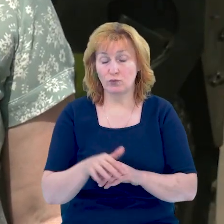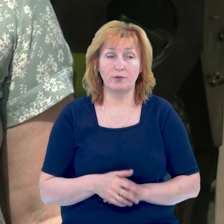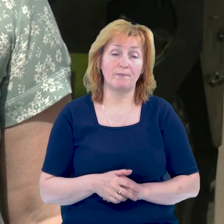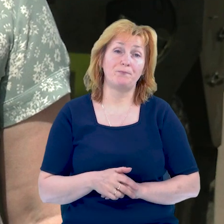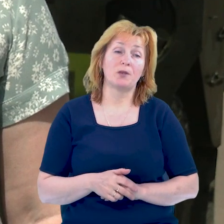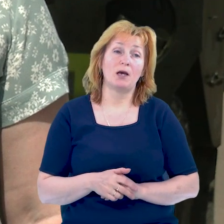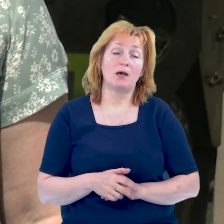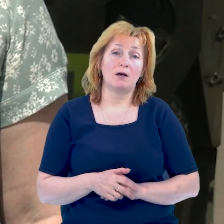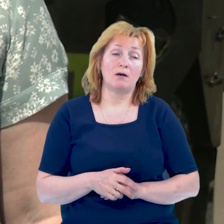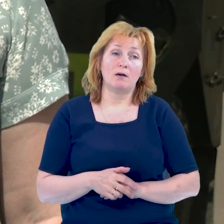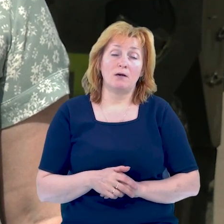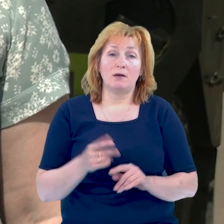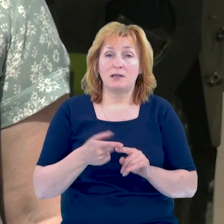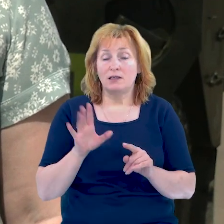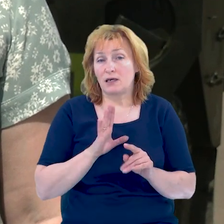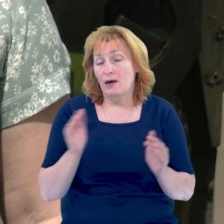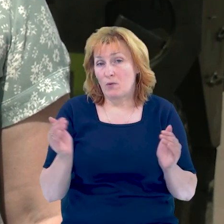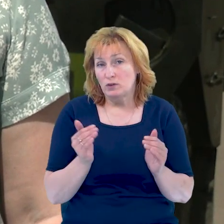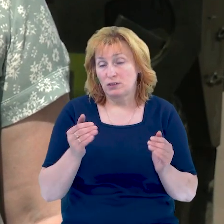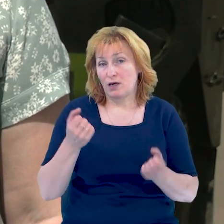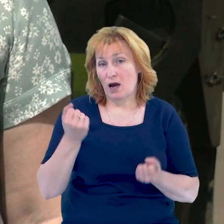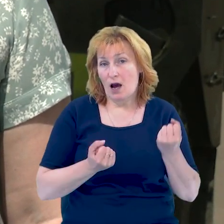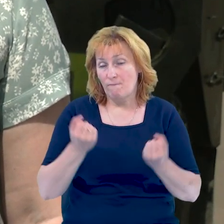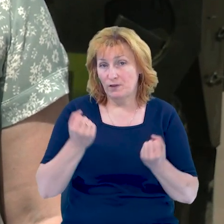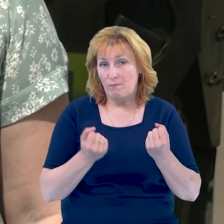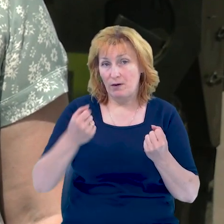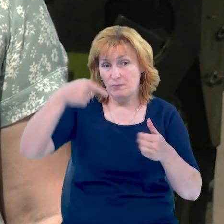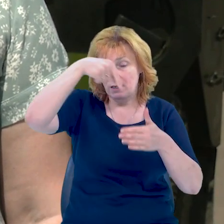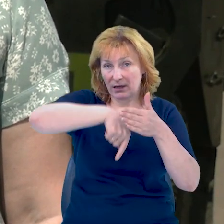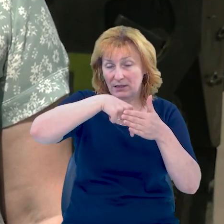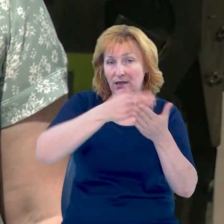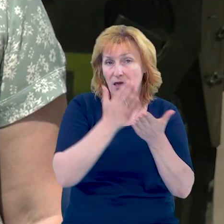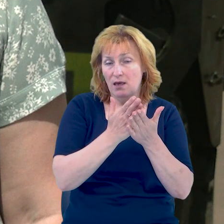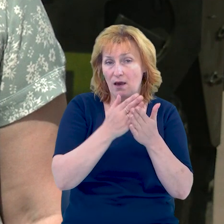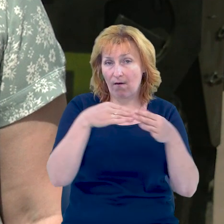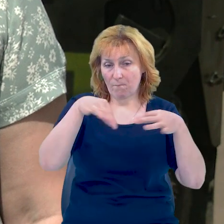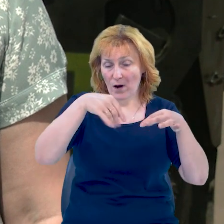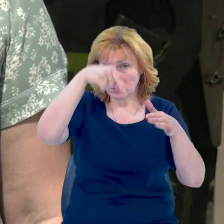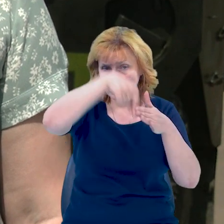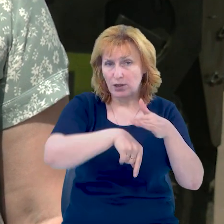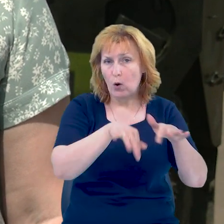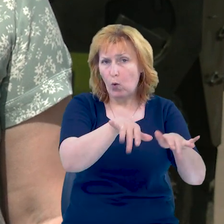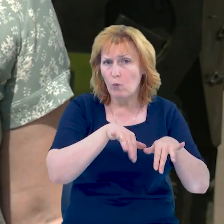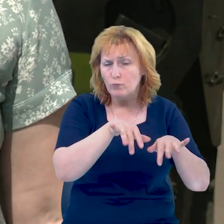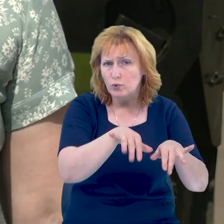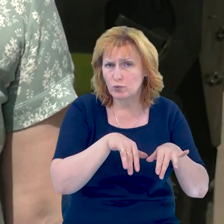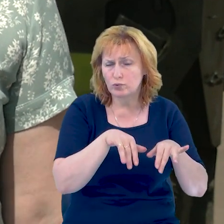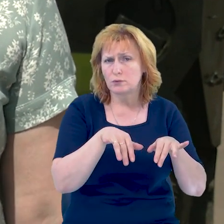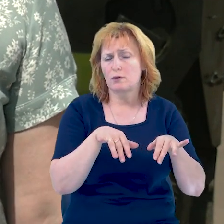автомобіль, в якому встановлюється комп'ютерне обладнання, обладнання